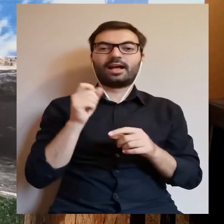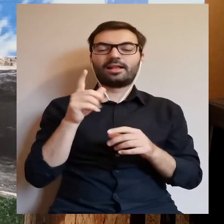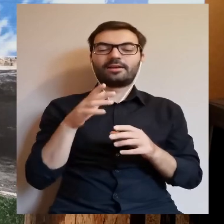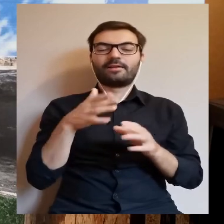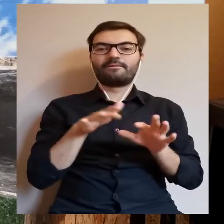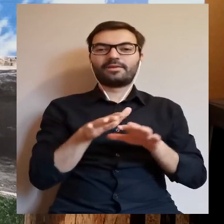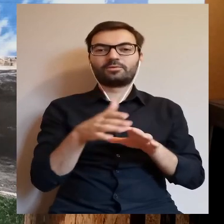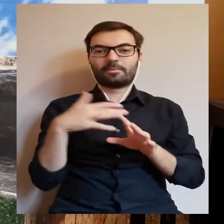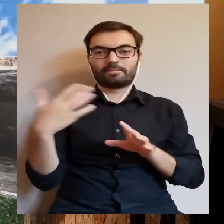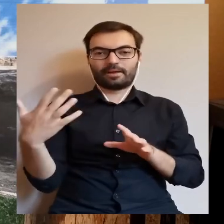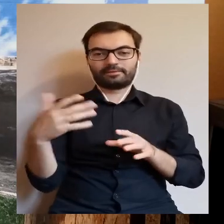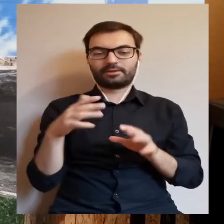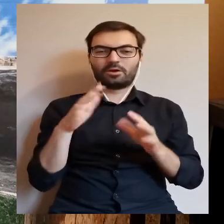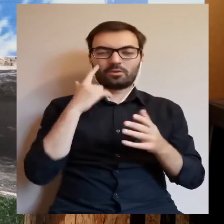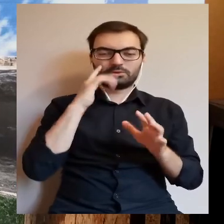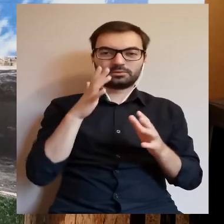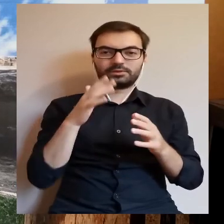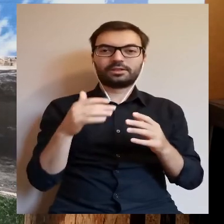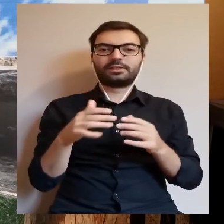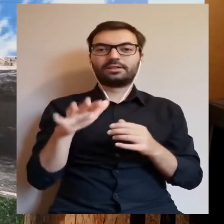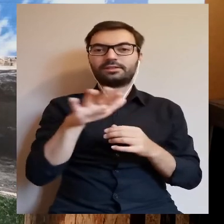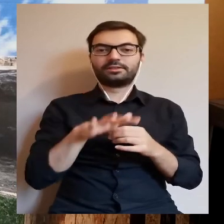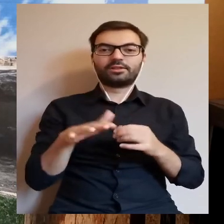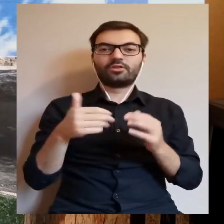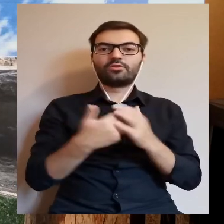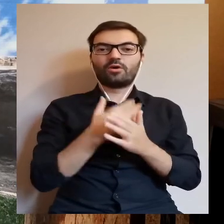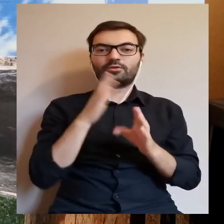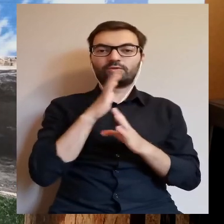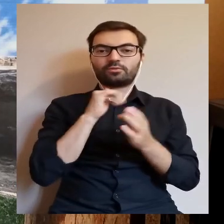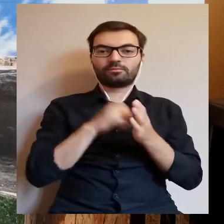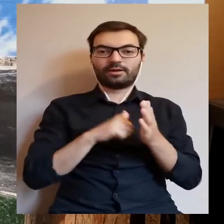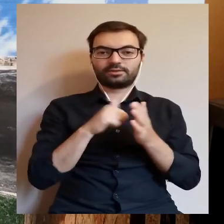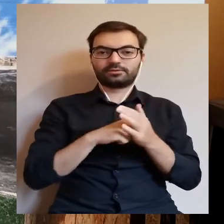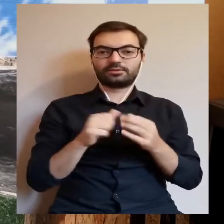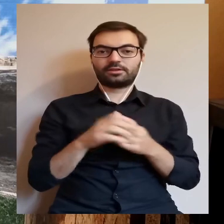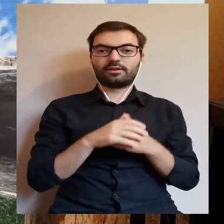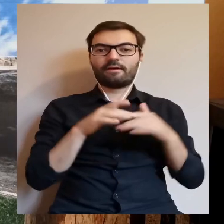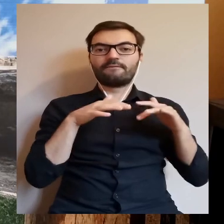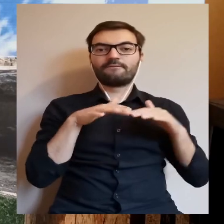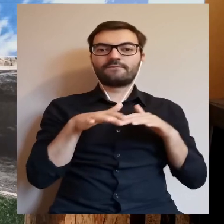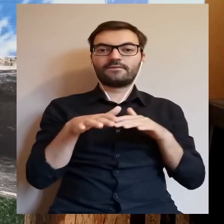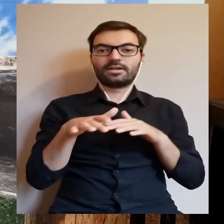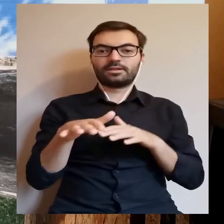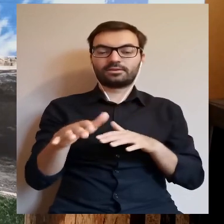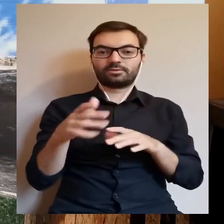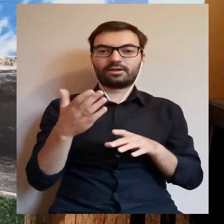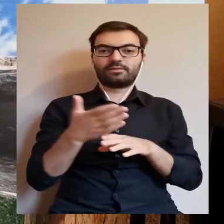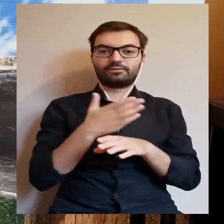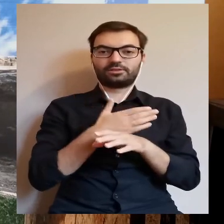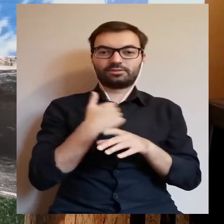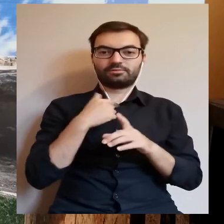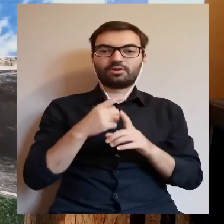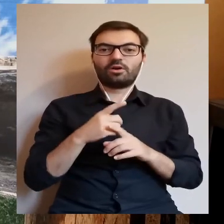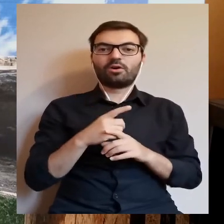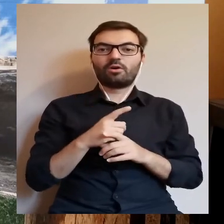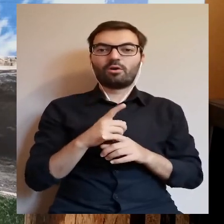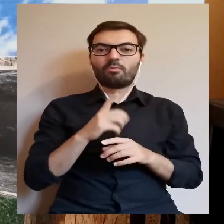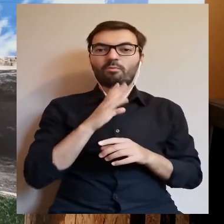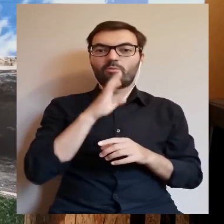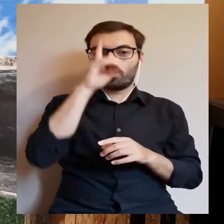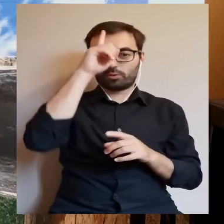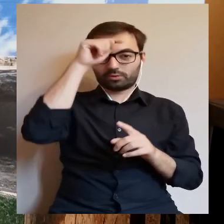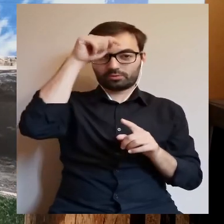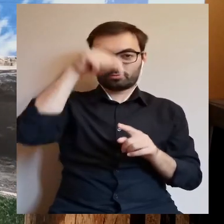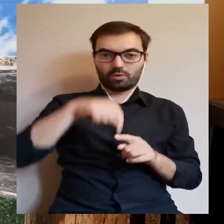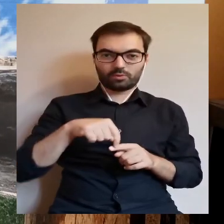mniej więcej na wysokości Nowego Dworu Mazowieckiego Wisła, która wcześniej płynęła po osi północ-południe,